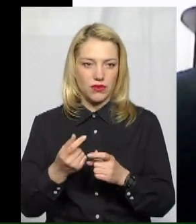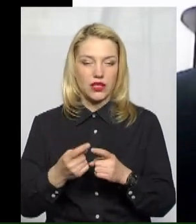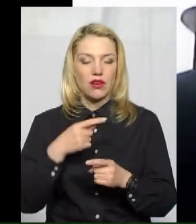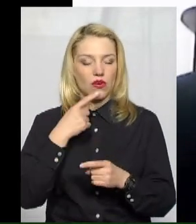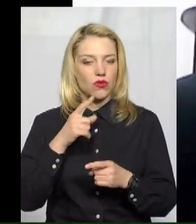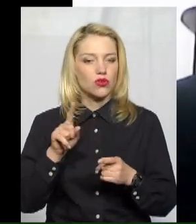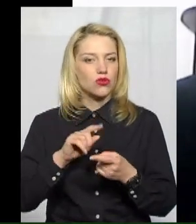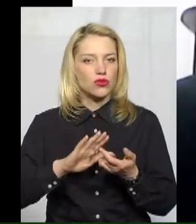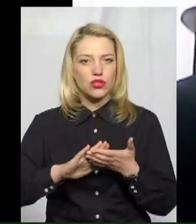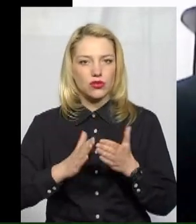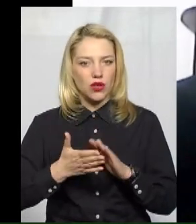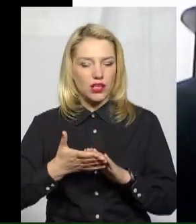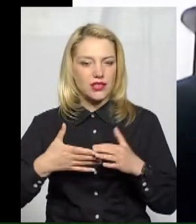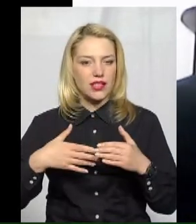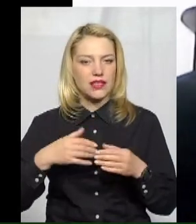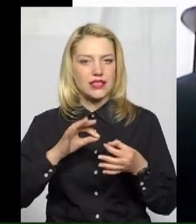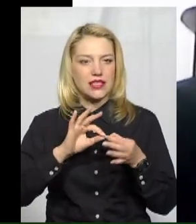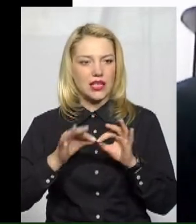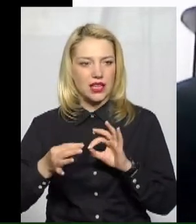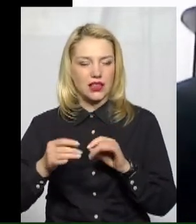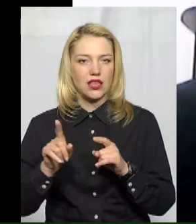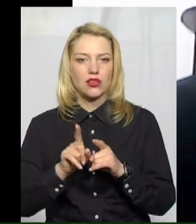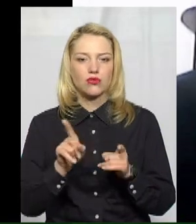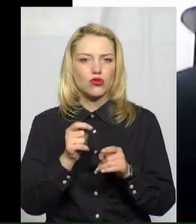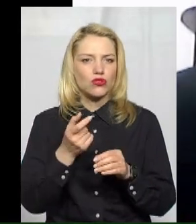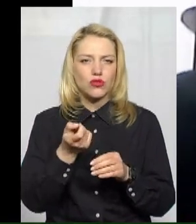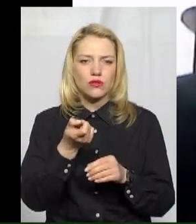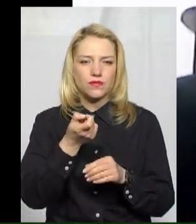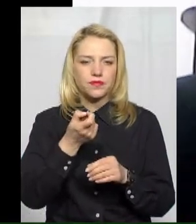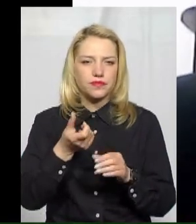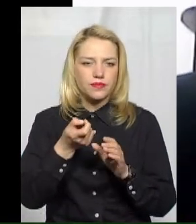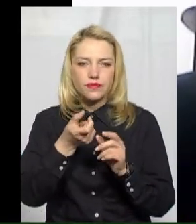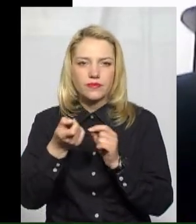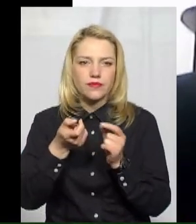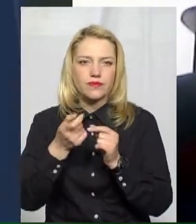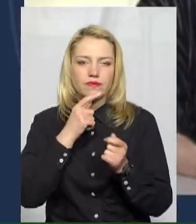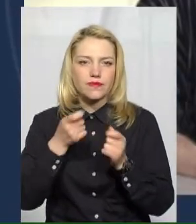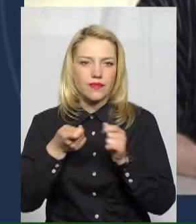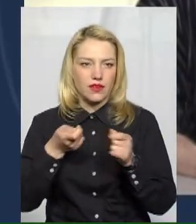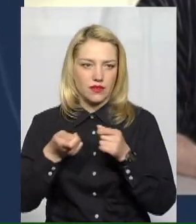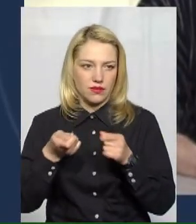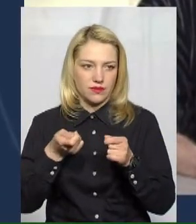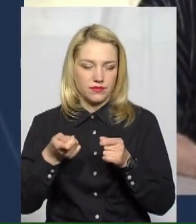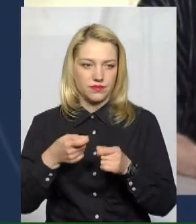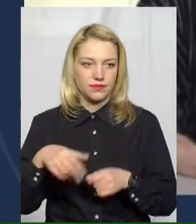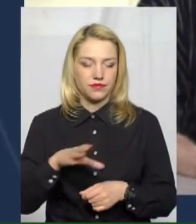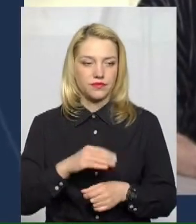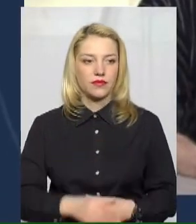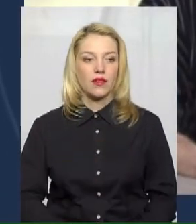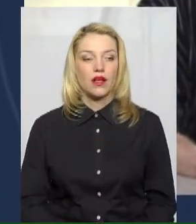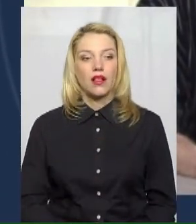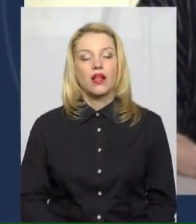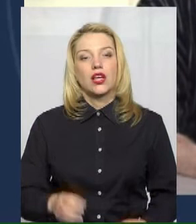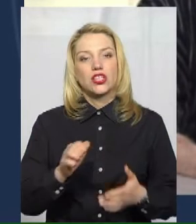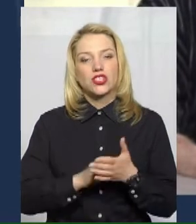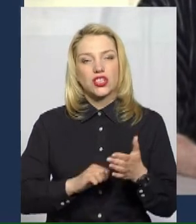складна, тому що йде в притірку розрахунки за газ і тримаємо 90%. От через те, що ситуація така